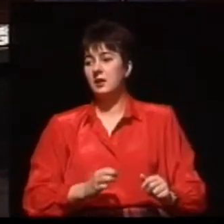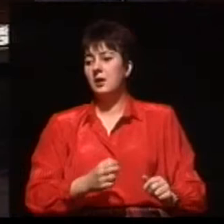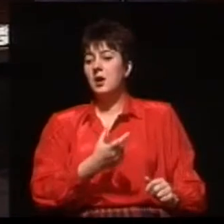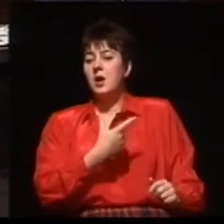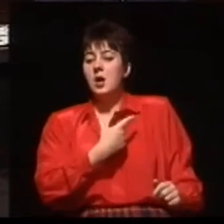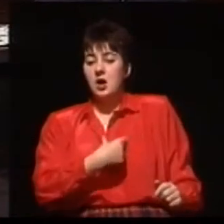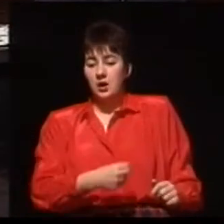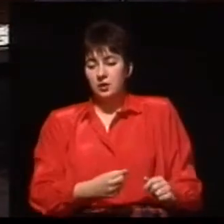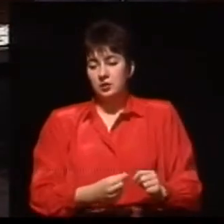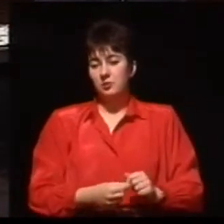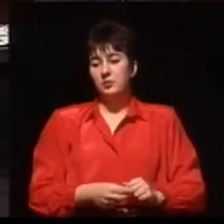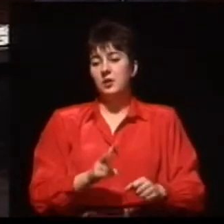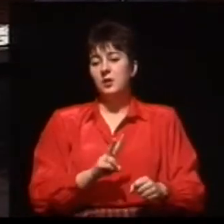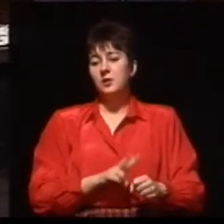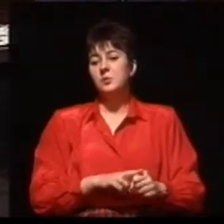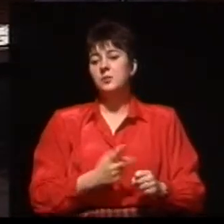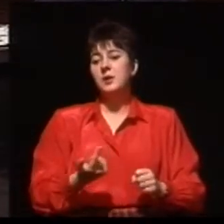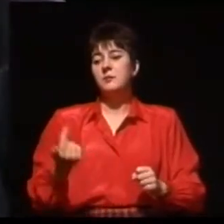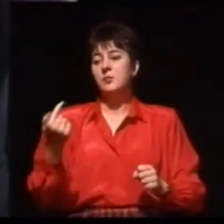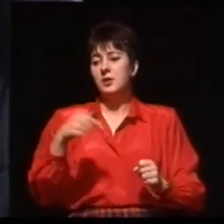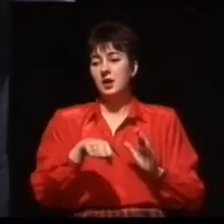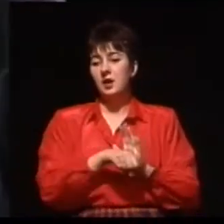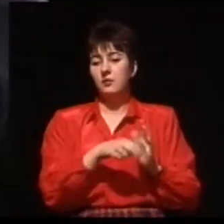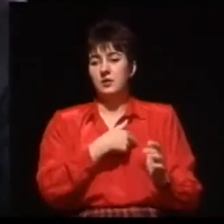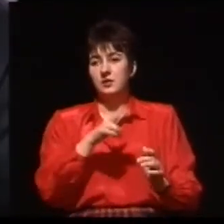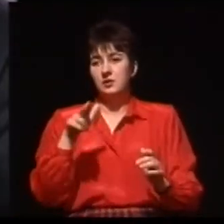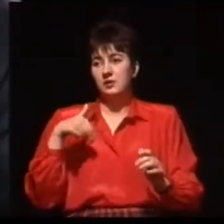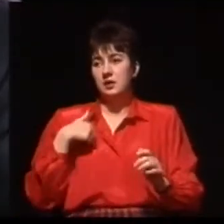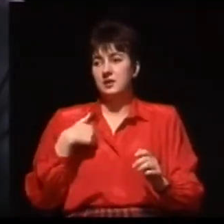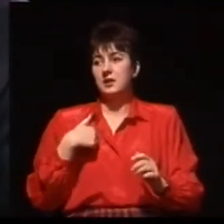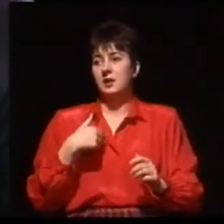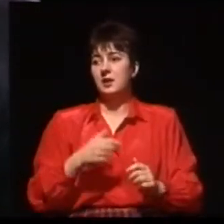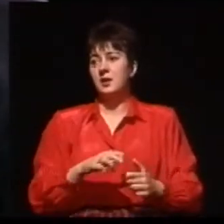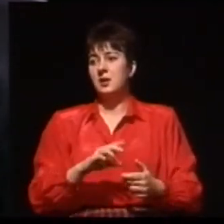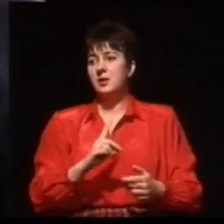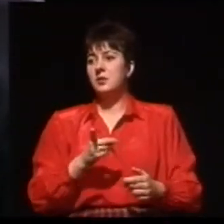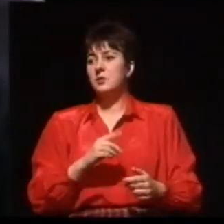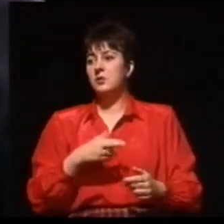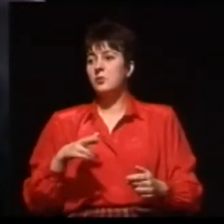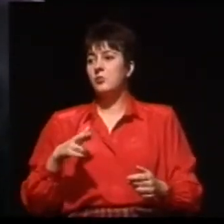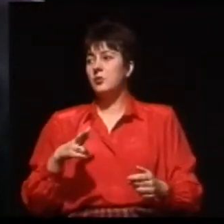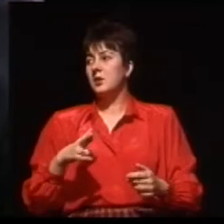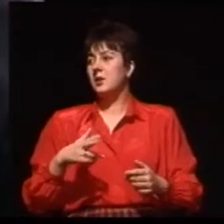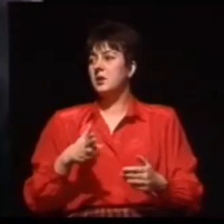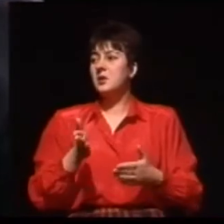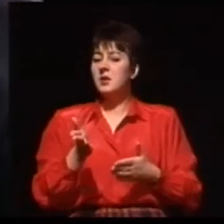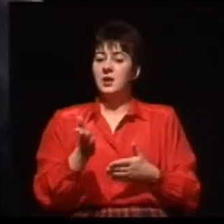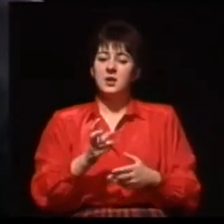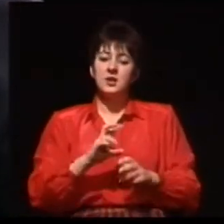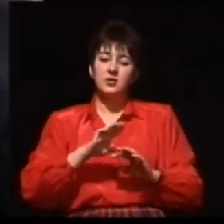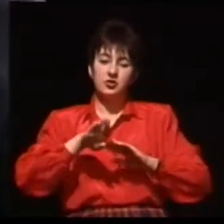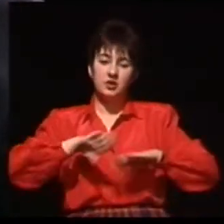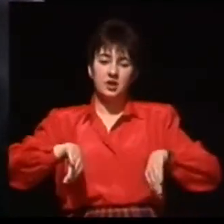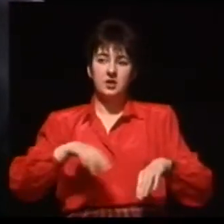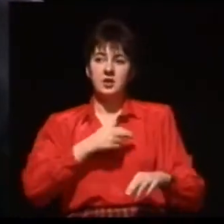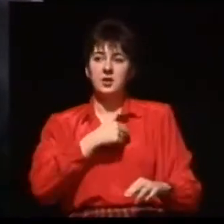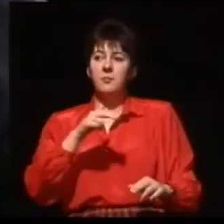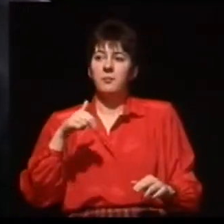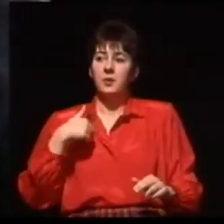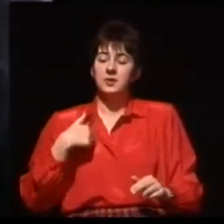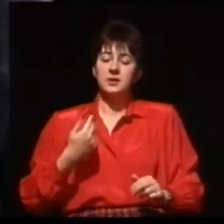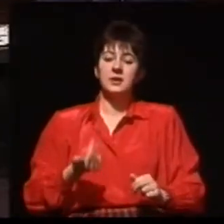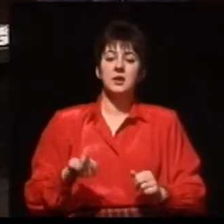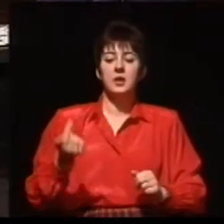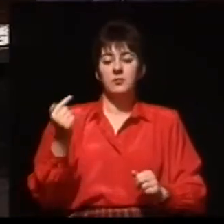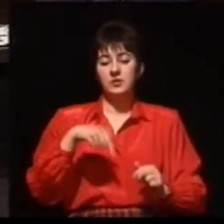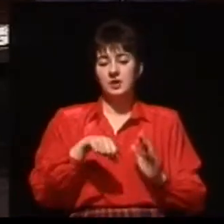z różnych miejsc w Polsce jako osoby niesłyszące, po przeprowadzonych badaniach wychodzą jako osoby niedosłyszące. To nie